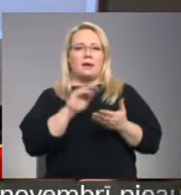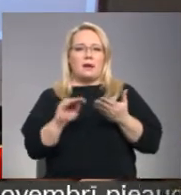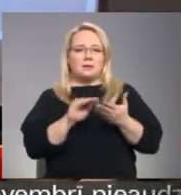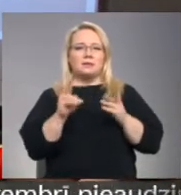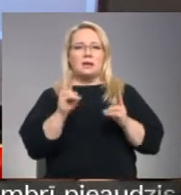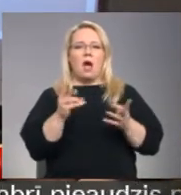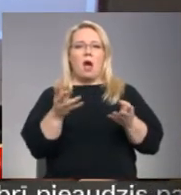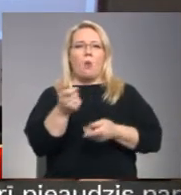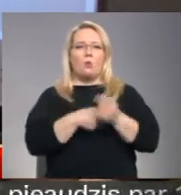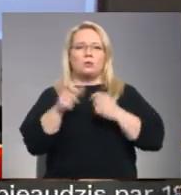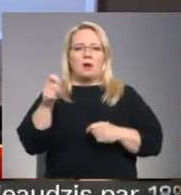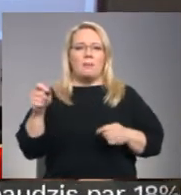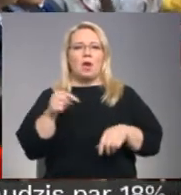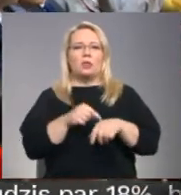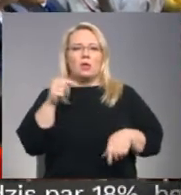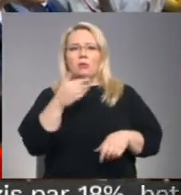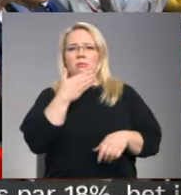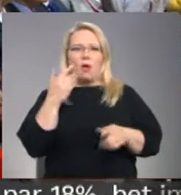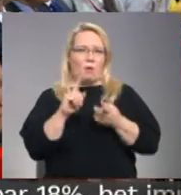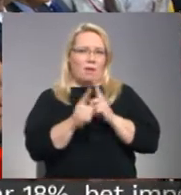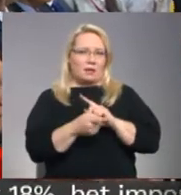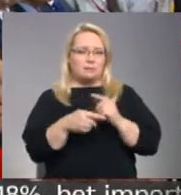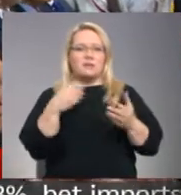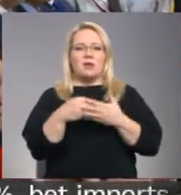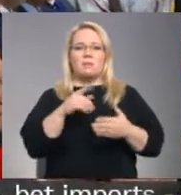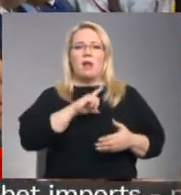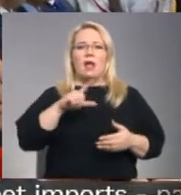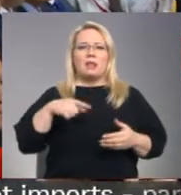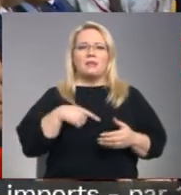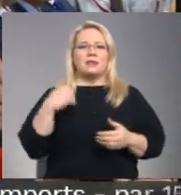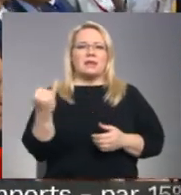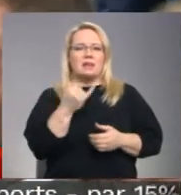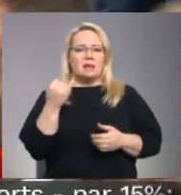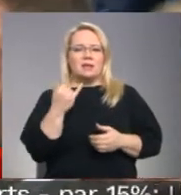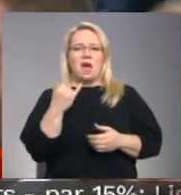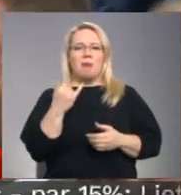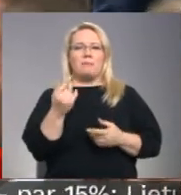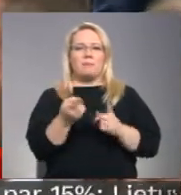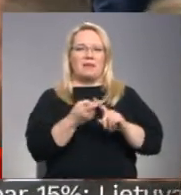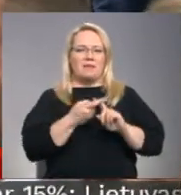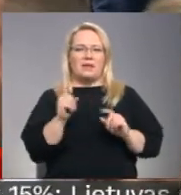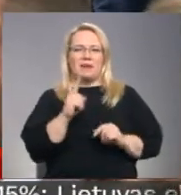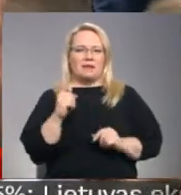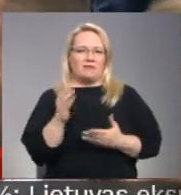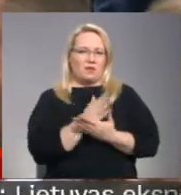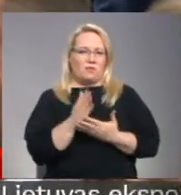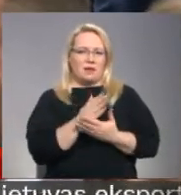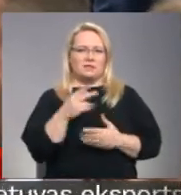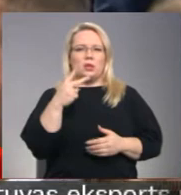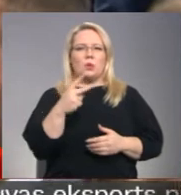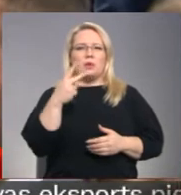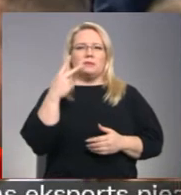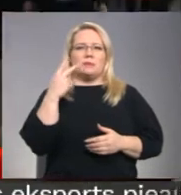uzņēmēji noskaņojums pērni nav mainījies. Vērtējums par Latvijas pievilcību investīcijām joprojām ir viduvējas – 2,5 punkti 5